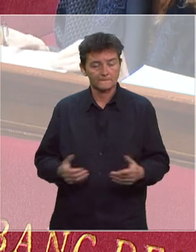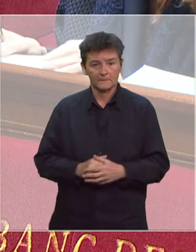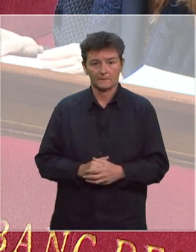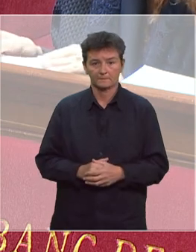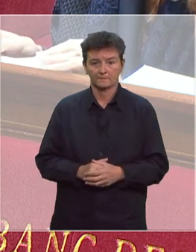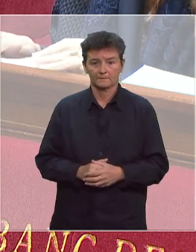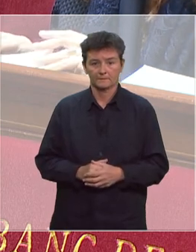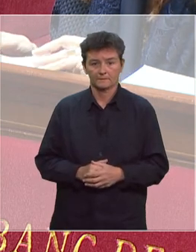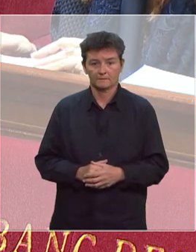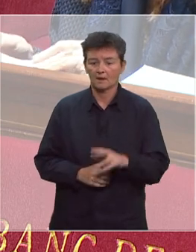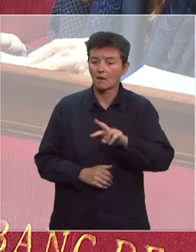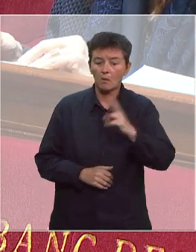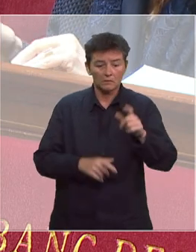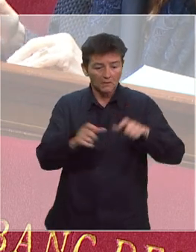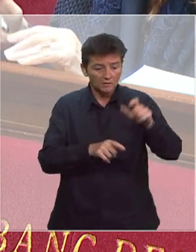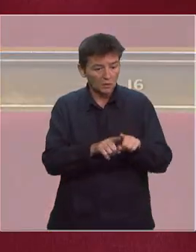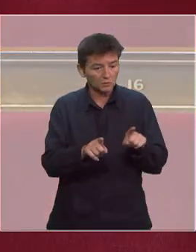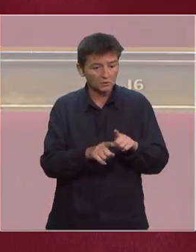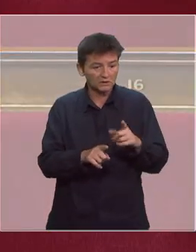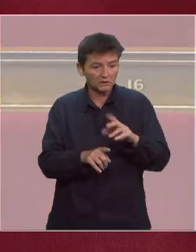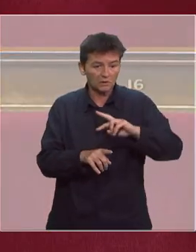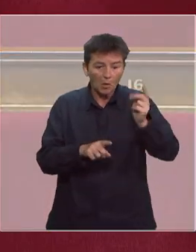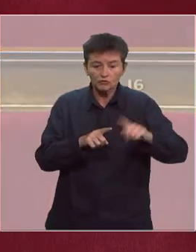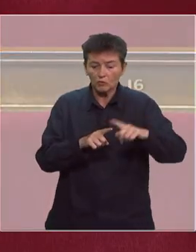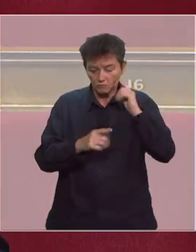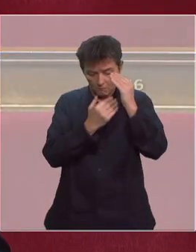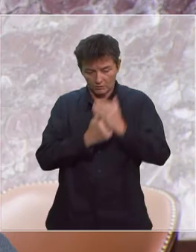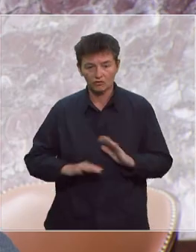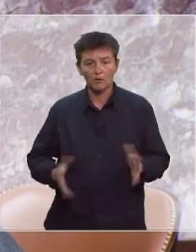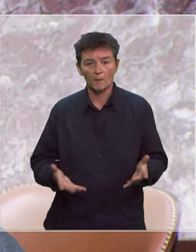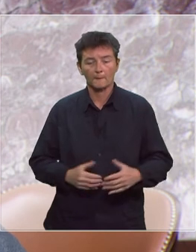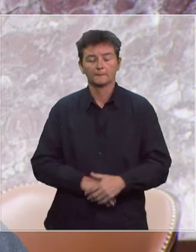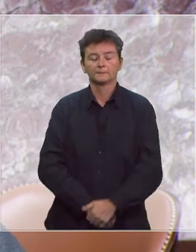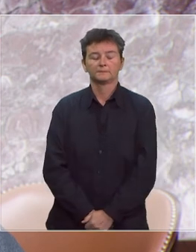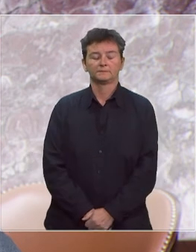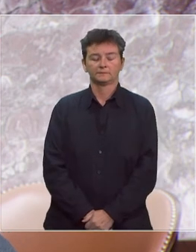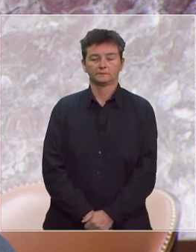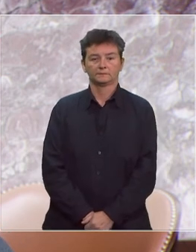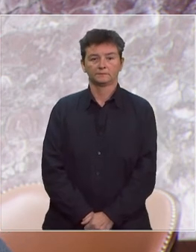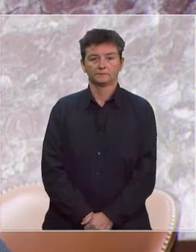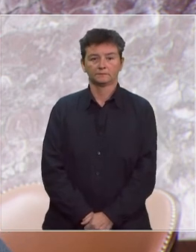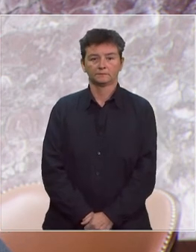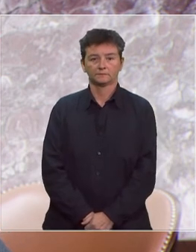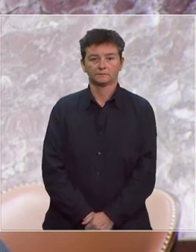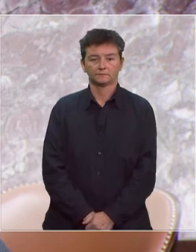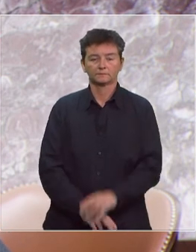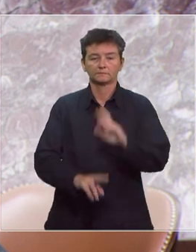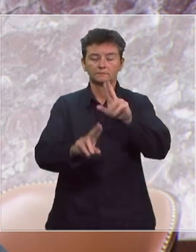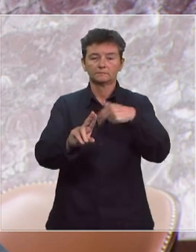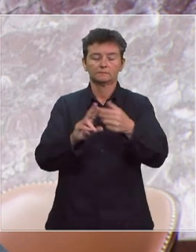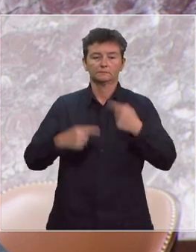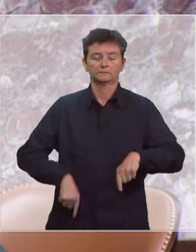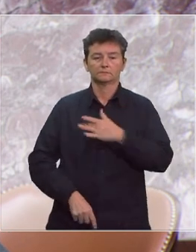masques et les autres équipements de protection. Je vous remercie. Merci, cher collègue. La parole est à monsieur Olivier Véran,